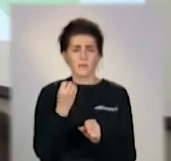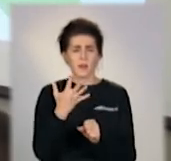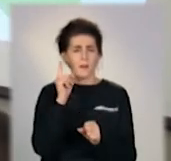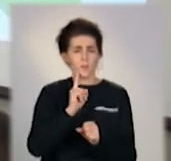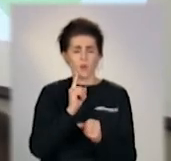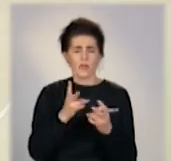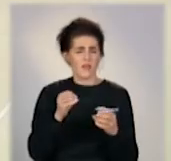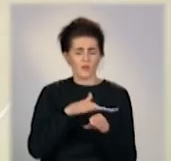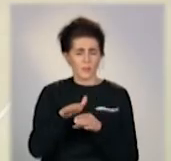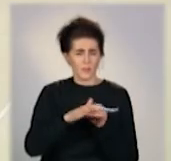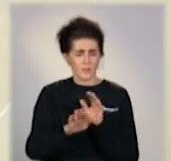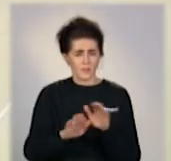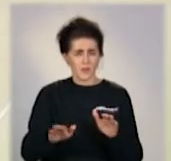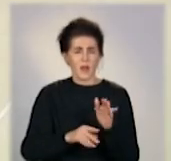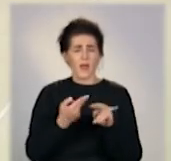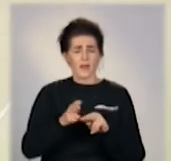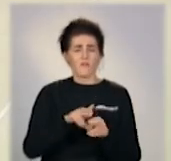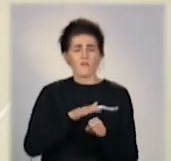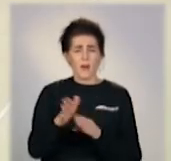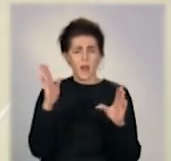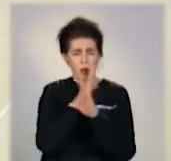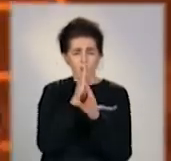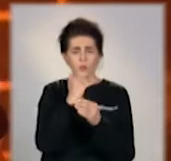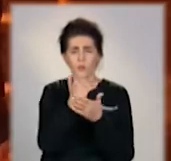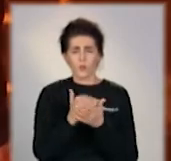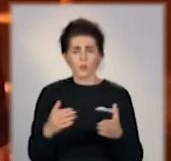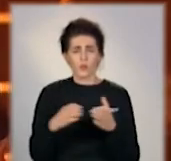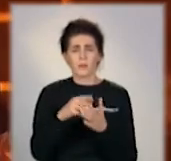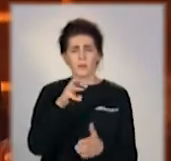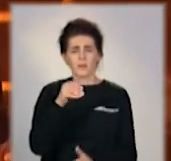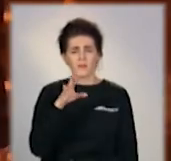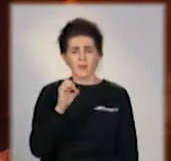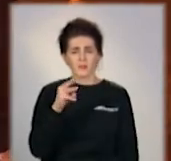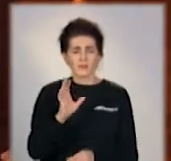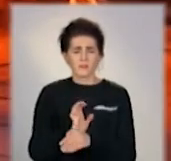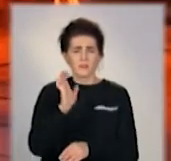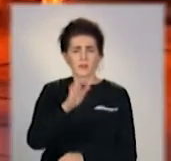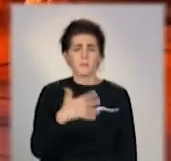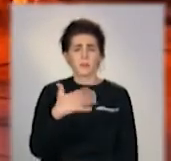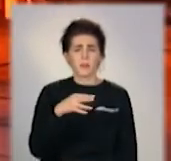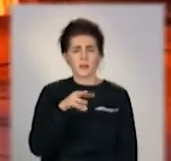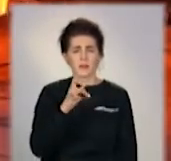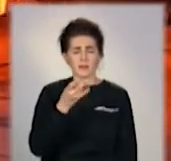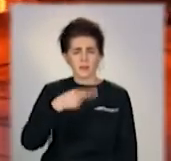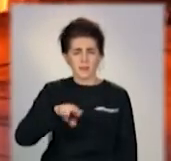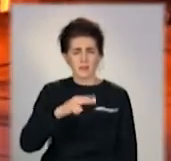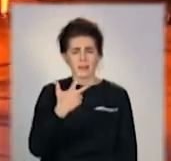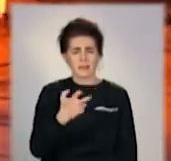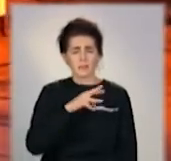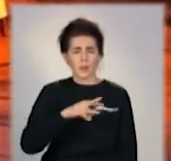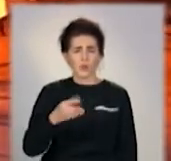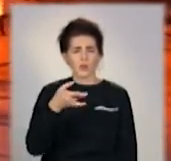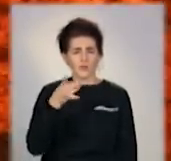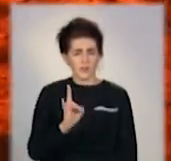На виконання міської екологічної програми група «Метинвест» направила понад 50 мільярдів 300 мільйонів гривень.